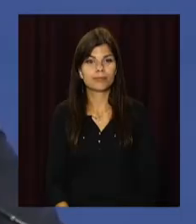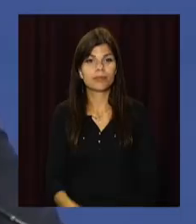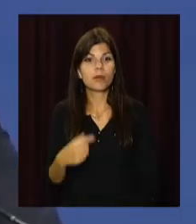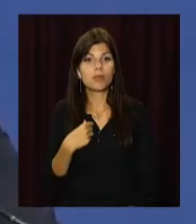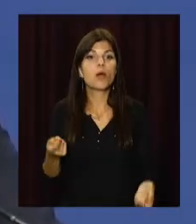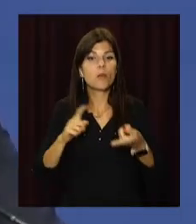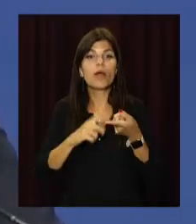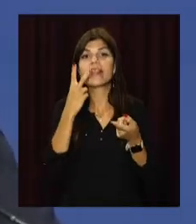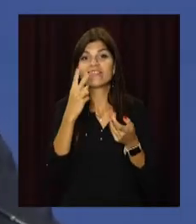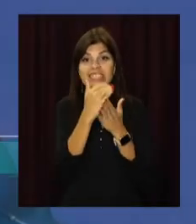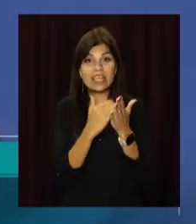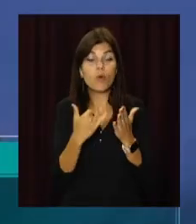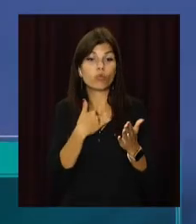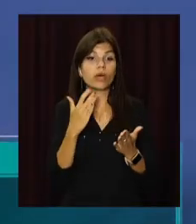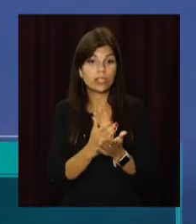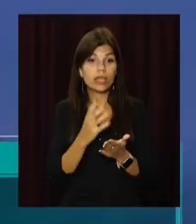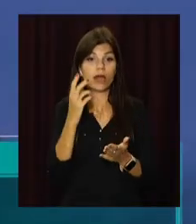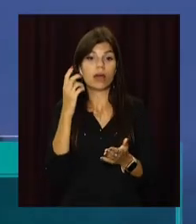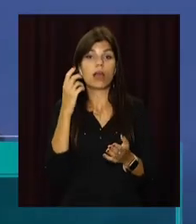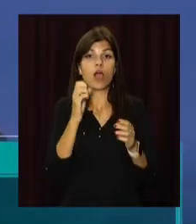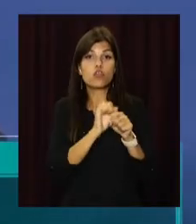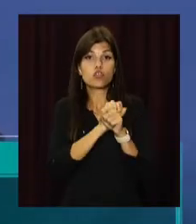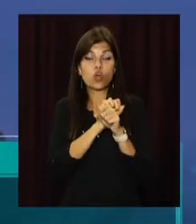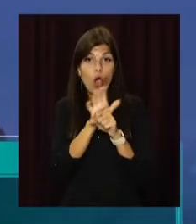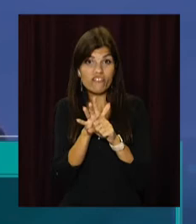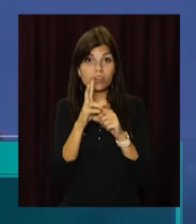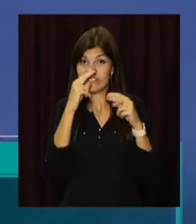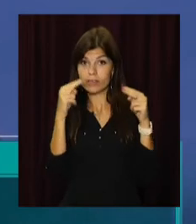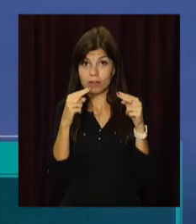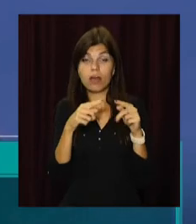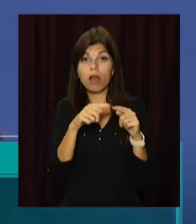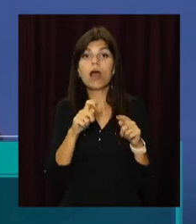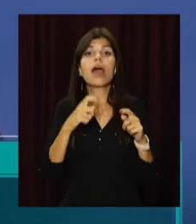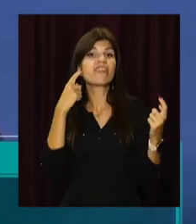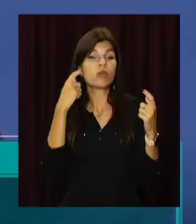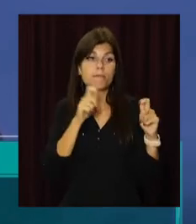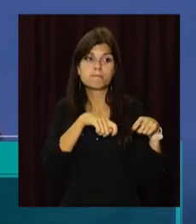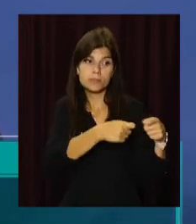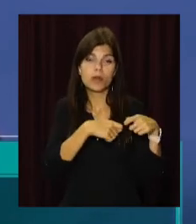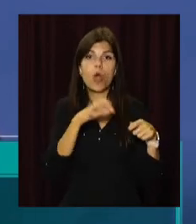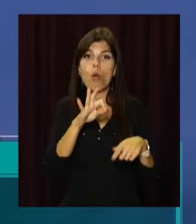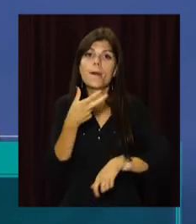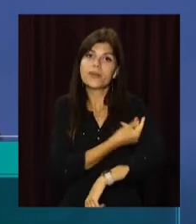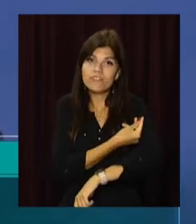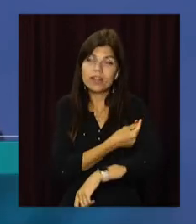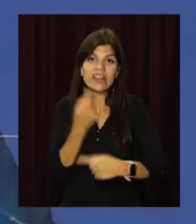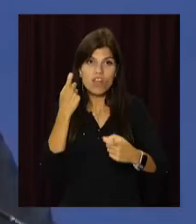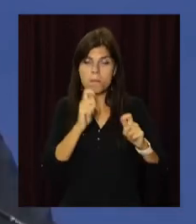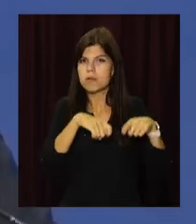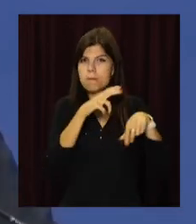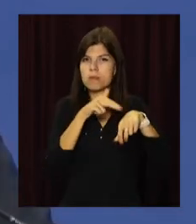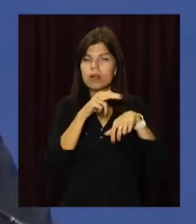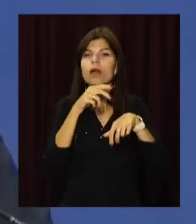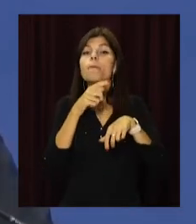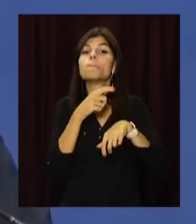поєднали дві системи і маємо сьогодні ковідні сертифікати, до яких передаються дані про проведення щеплення, про